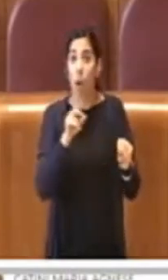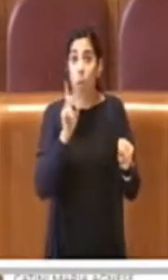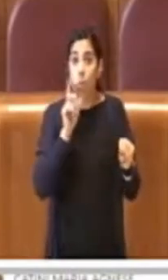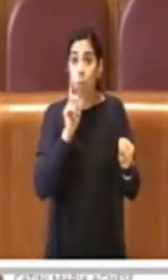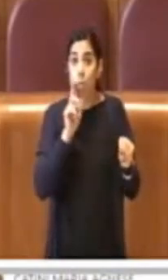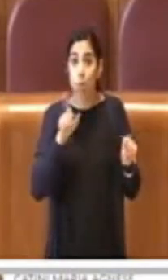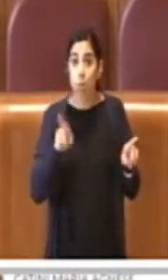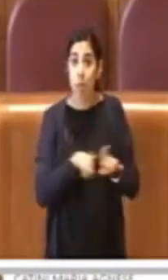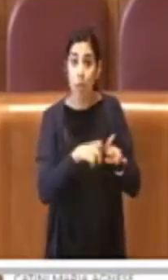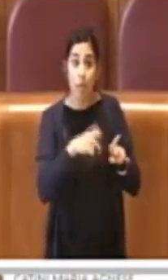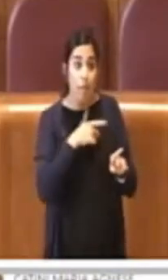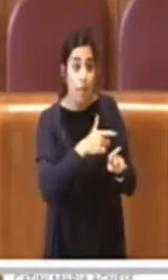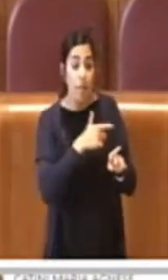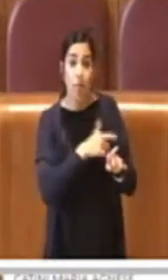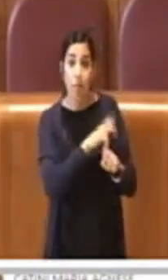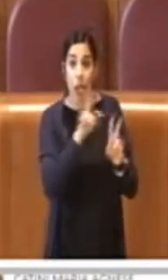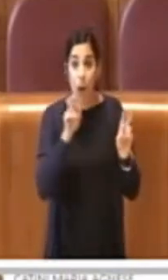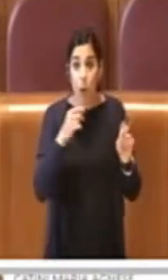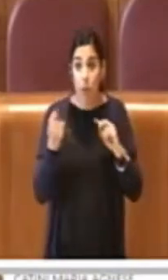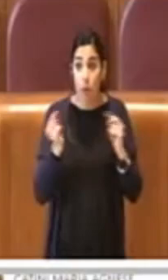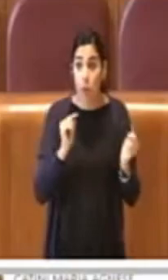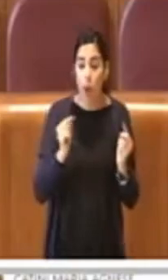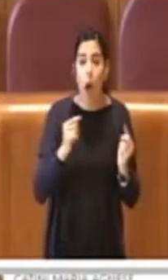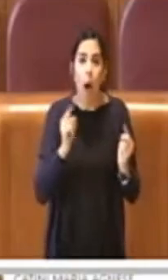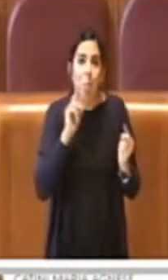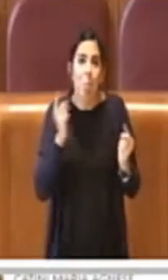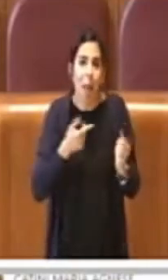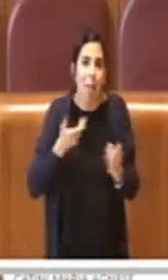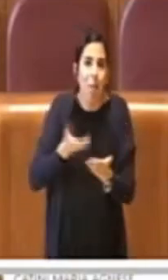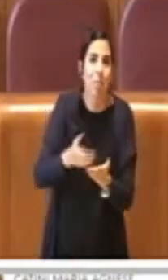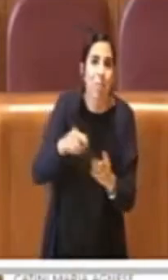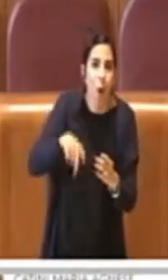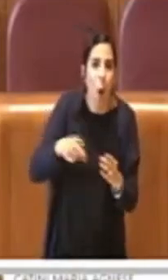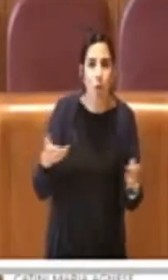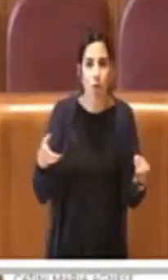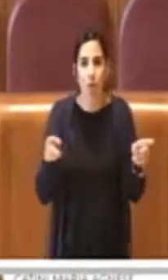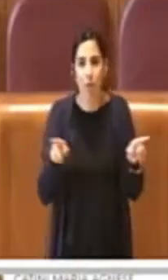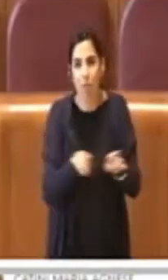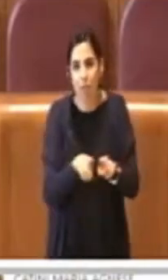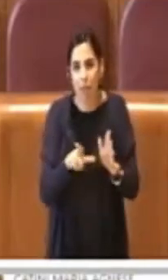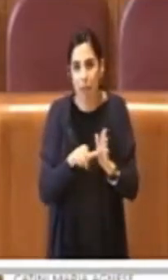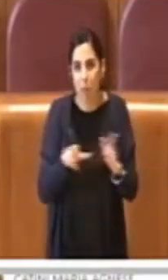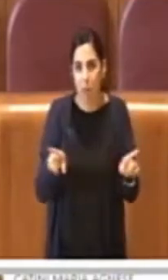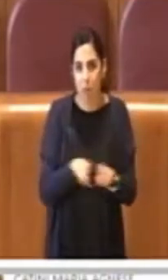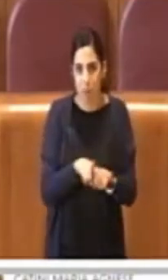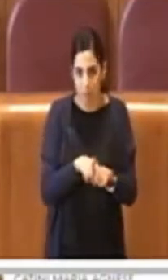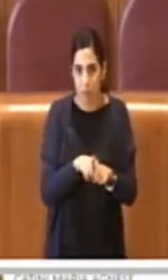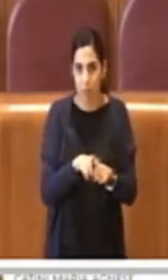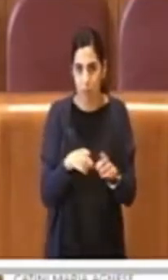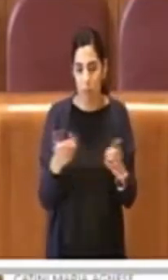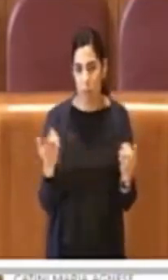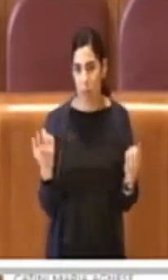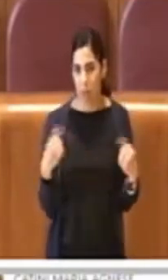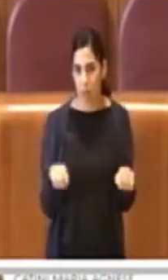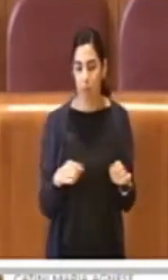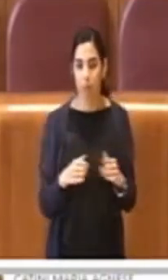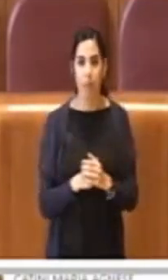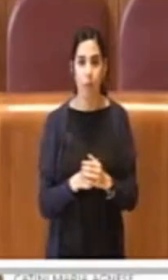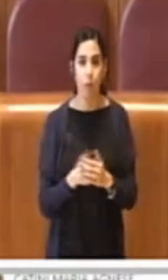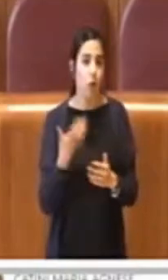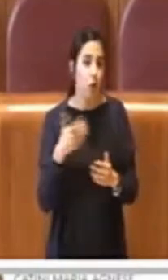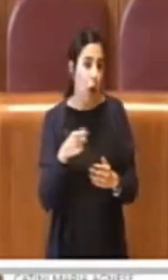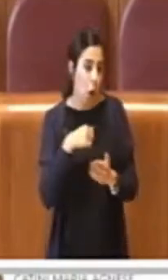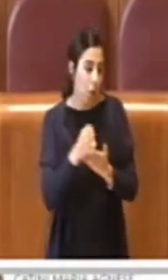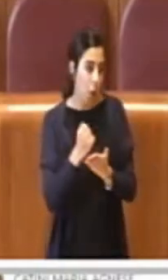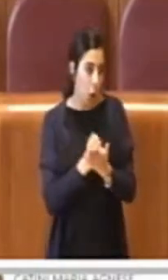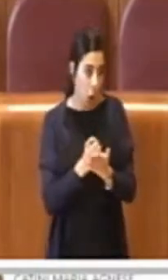unificare la tematica rappresentandola contemporaneamente nel momento in cui veniva trattata, per cui noi già l'abbiamo